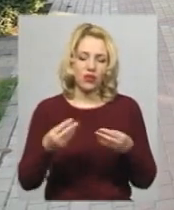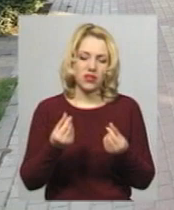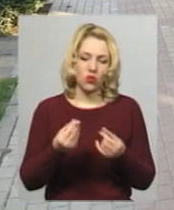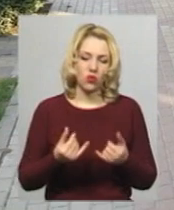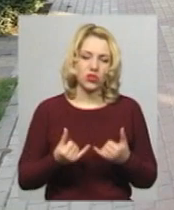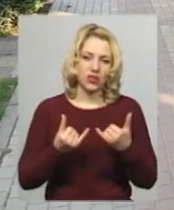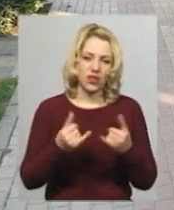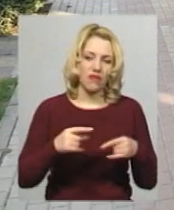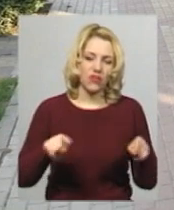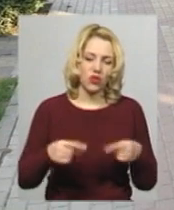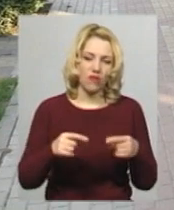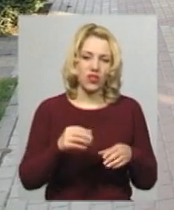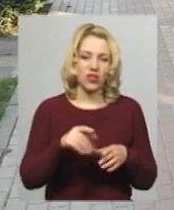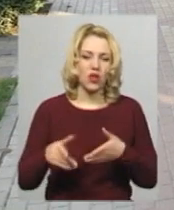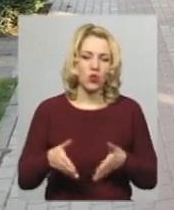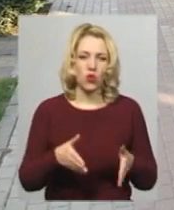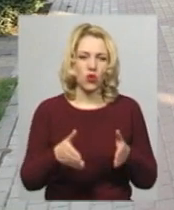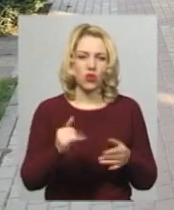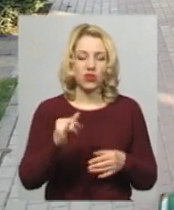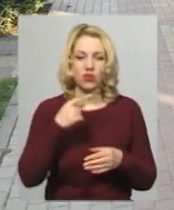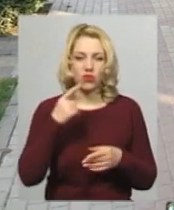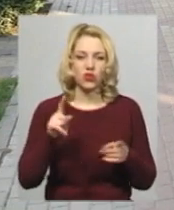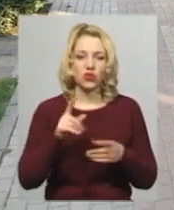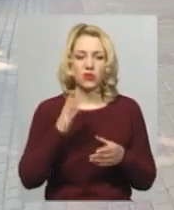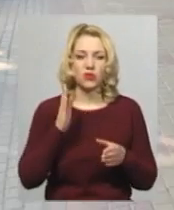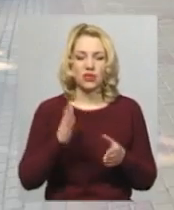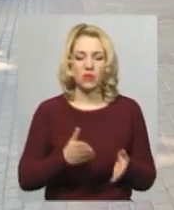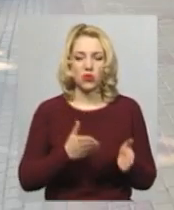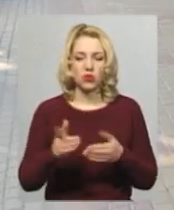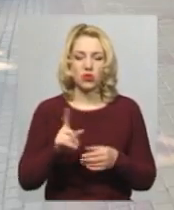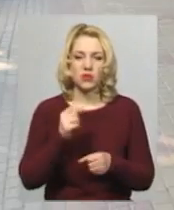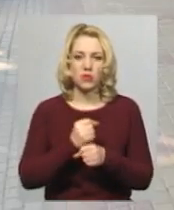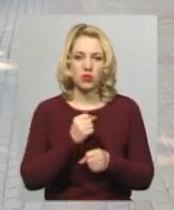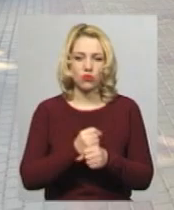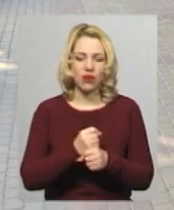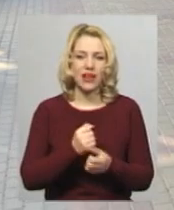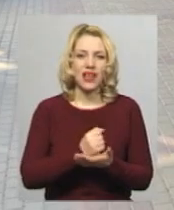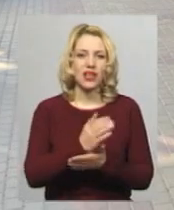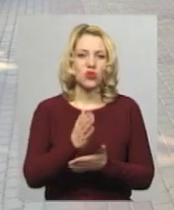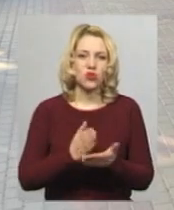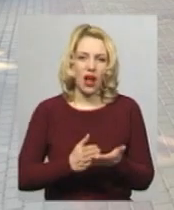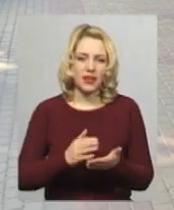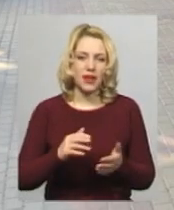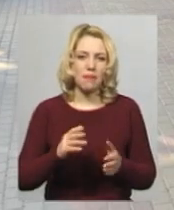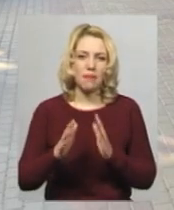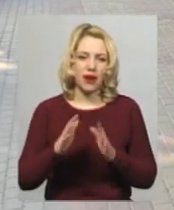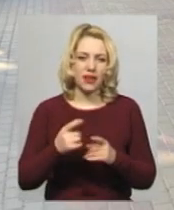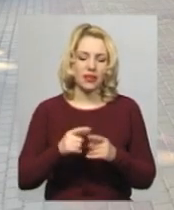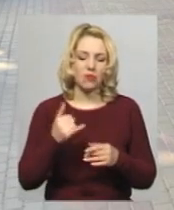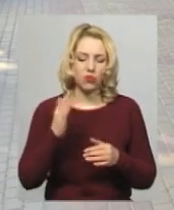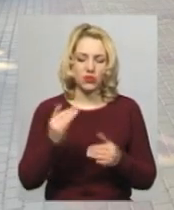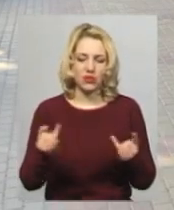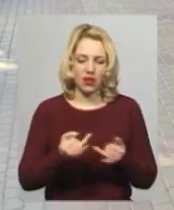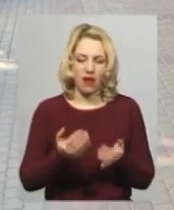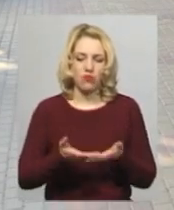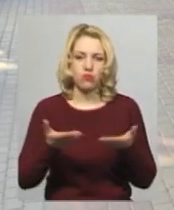І, повторюю, що є кошти для того, щоб запрацював індустріальний парк. Ми стаємо тоді площадкою цікавою, куди мають прийти такі величезні